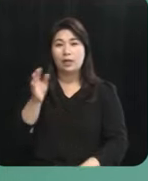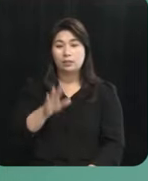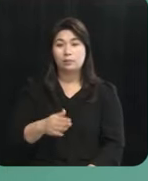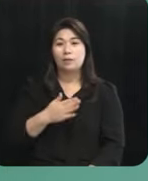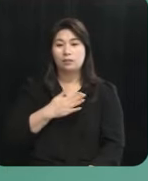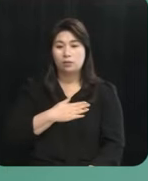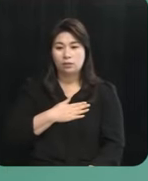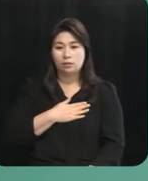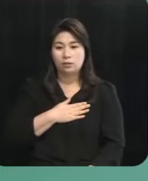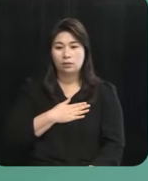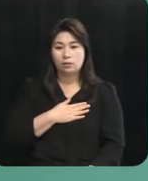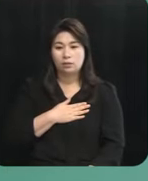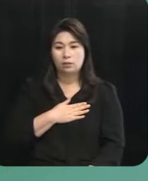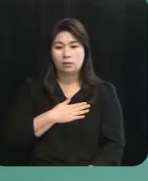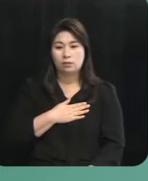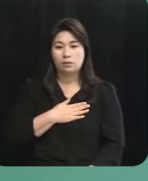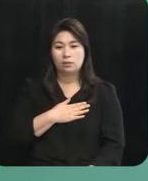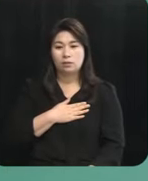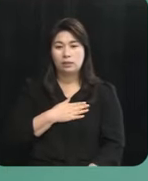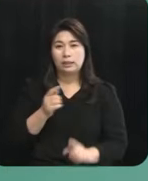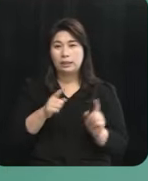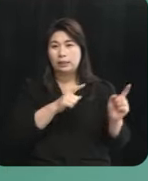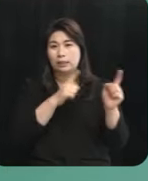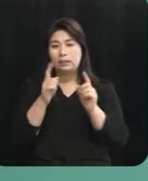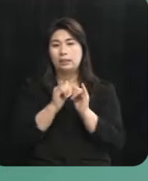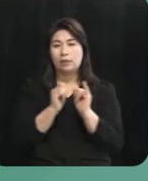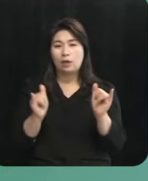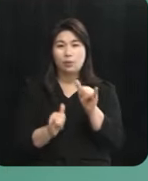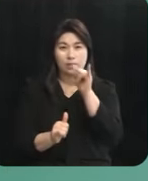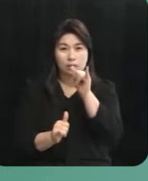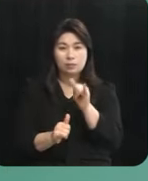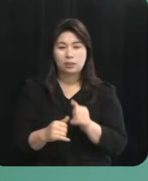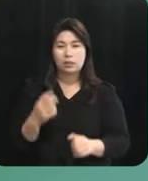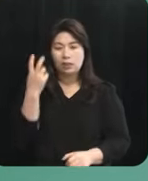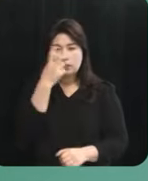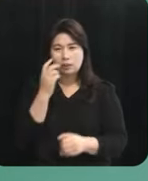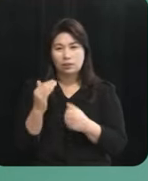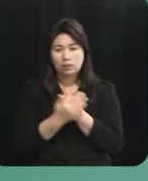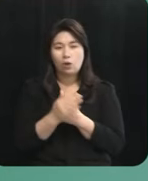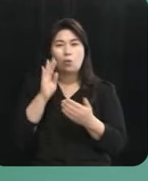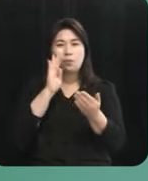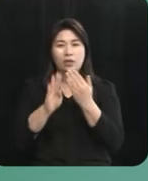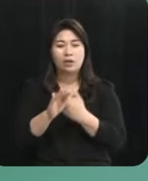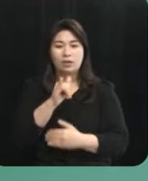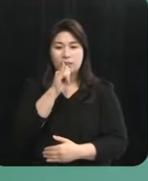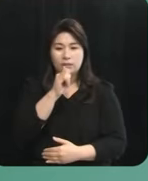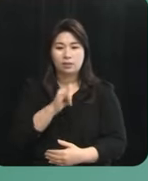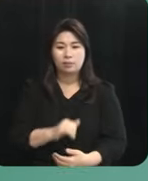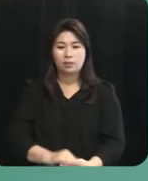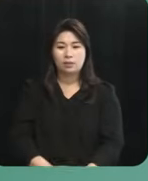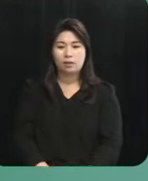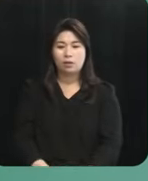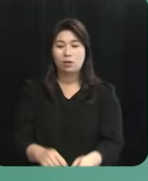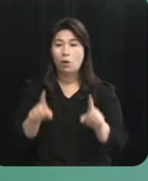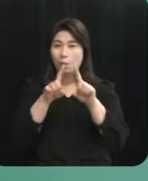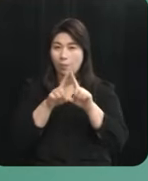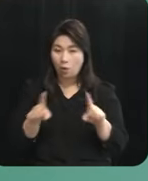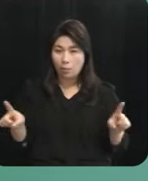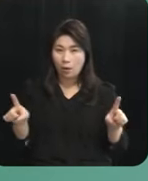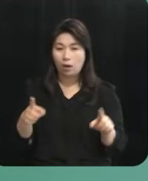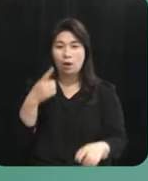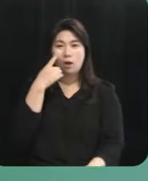살려내야 할 사람이 있습니다 그리고 지켜내야 할 미래가 있습니다 평범한